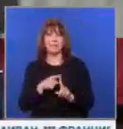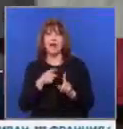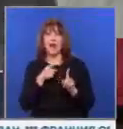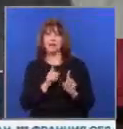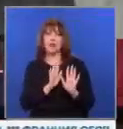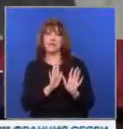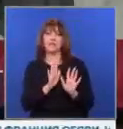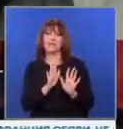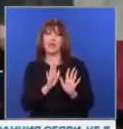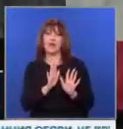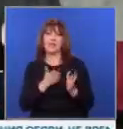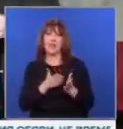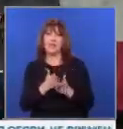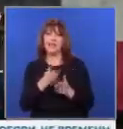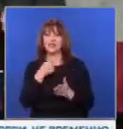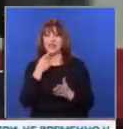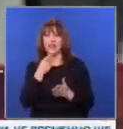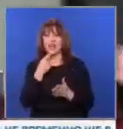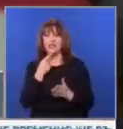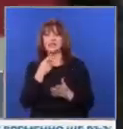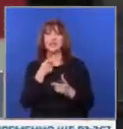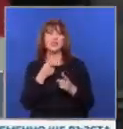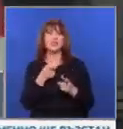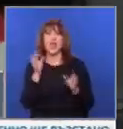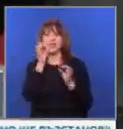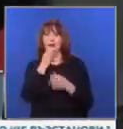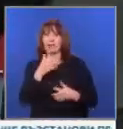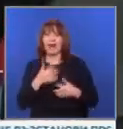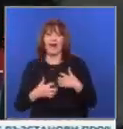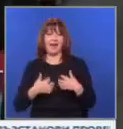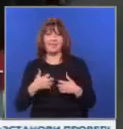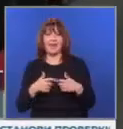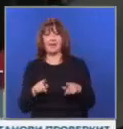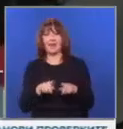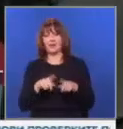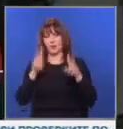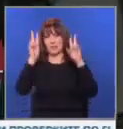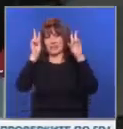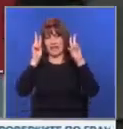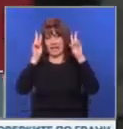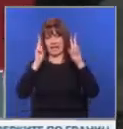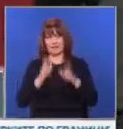типично негов стил я нарече неудачница, която няма енергията на заек.